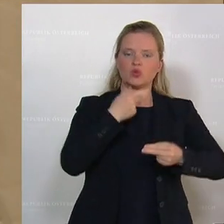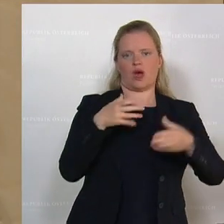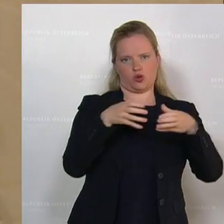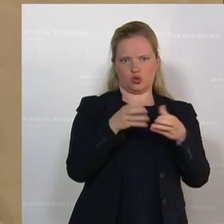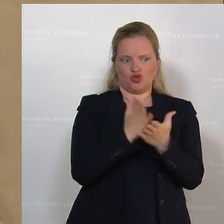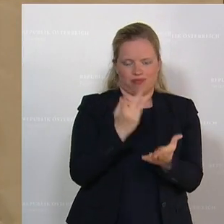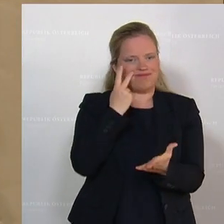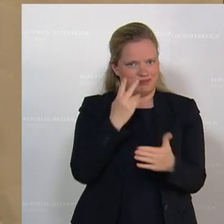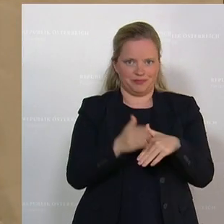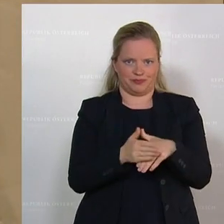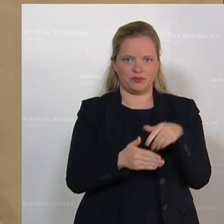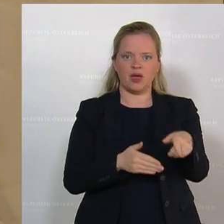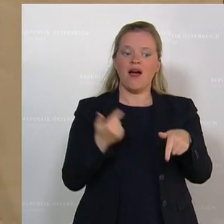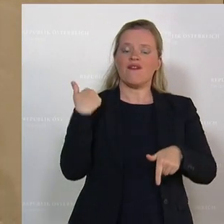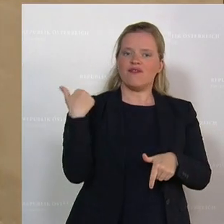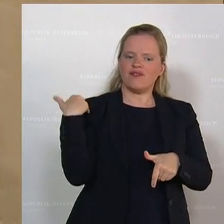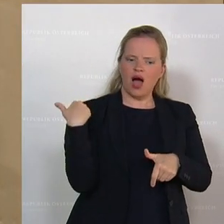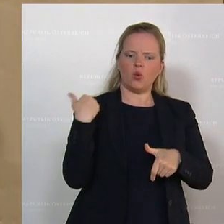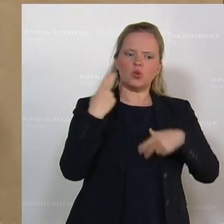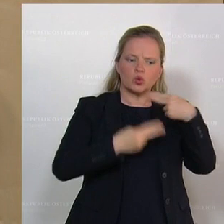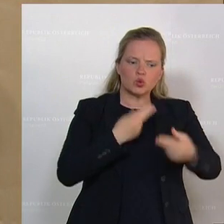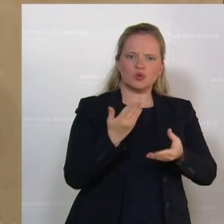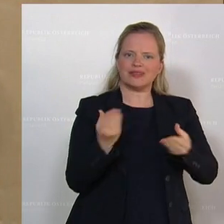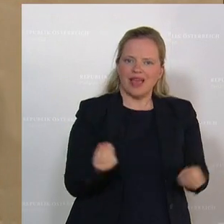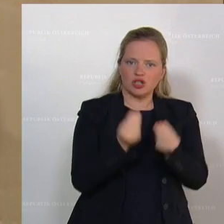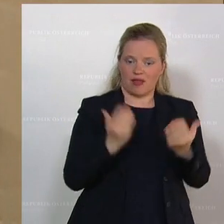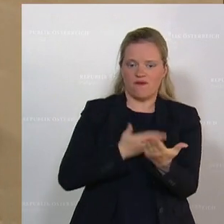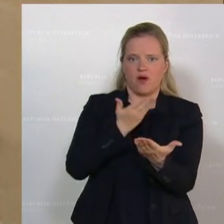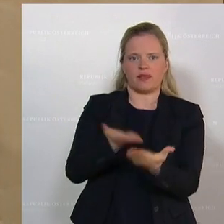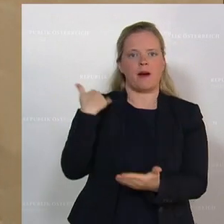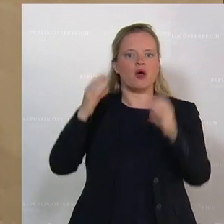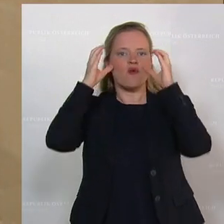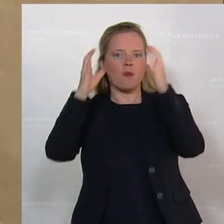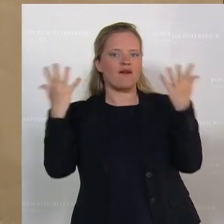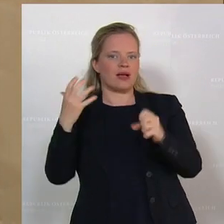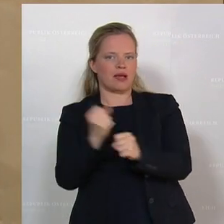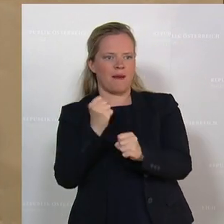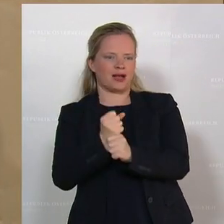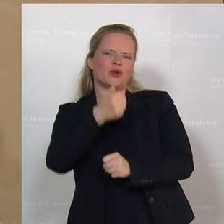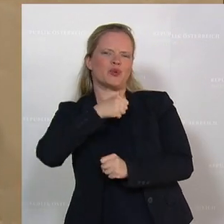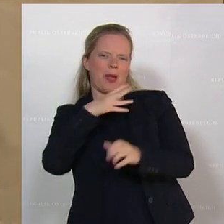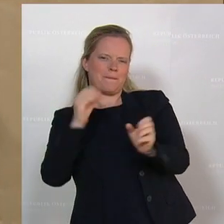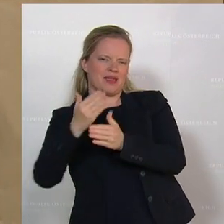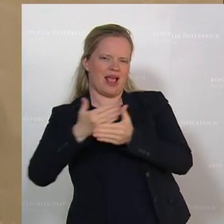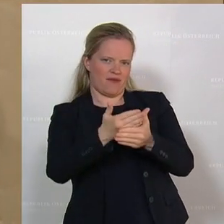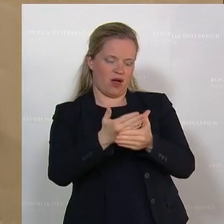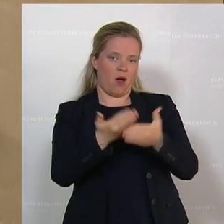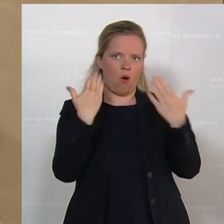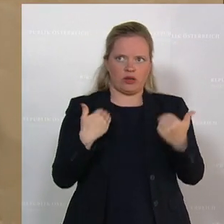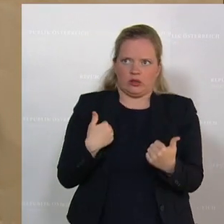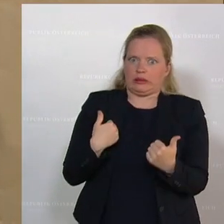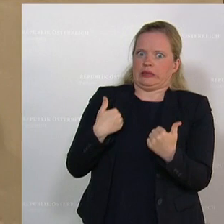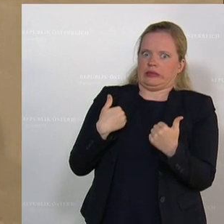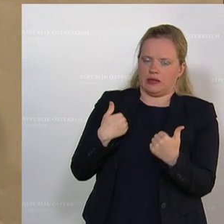vorgelegt, den Untersuchungsgegenstand, was hat die ÖVP gemacht, damals noch unter Mithilfe der Grünen, die in der Zwischenzeit geläutert sind.